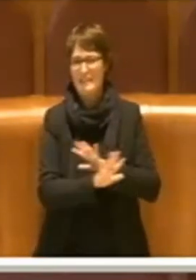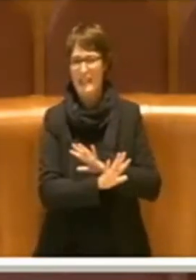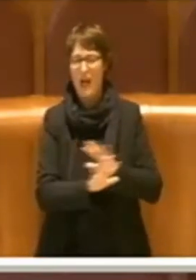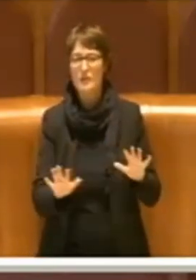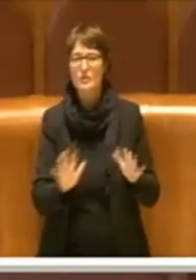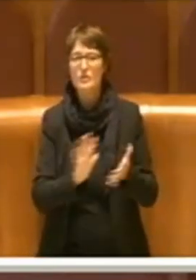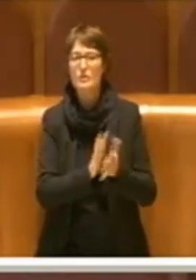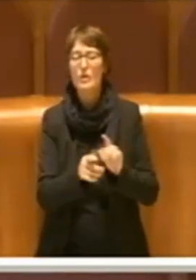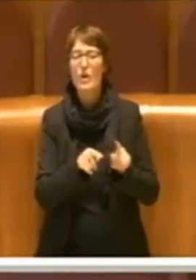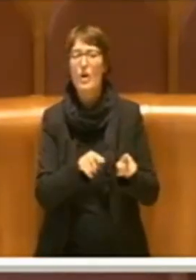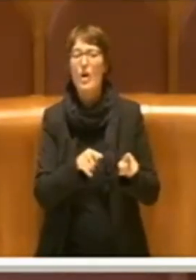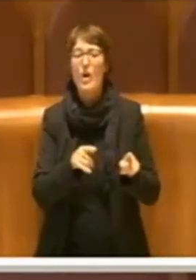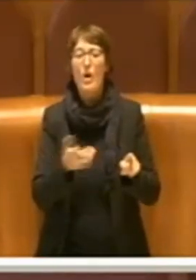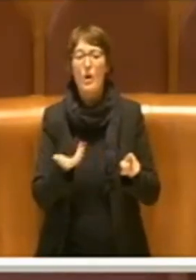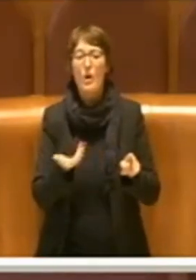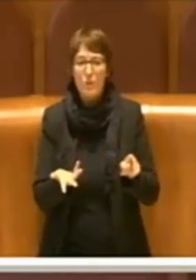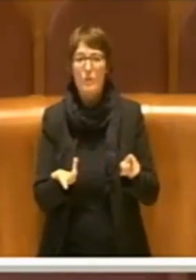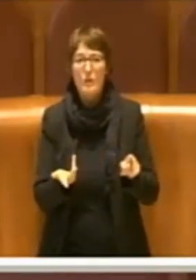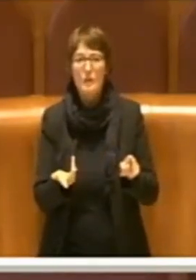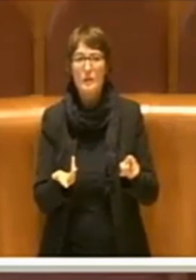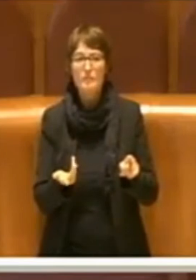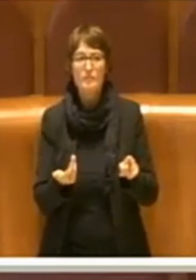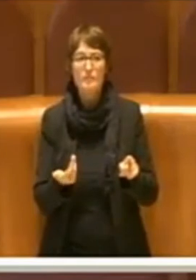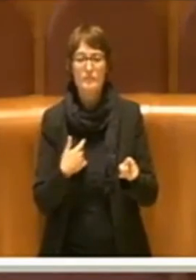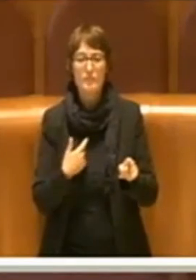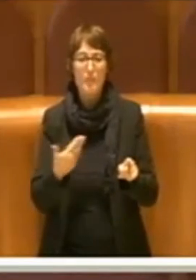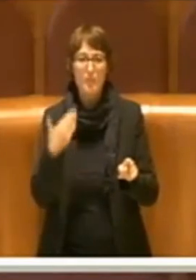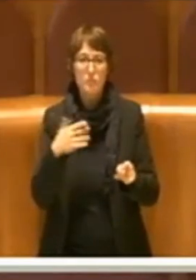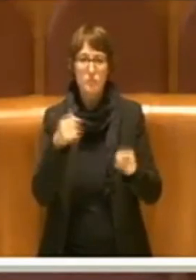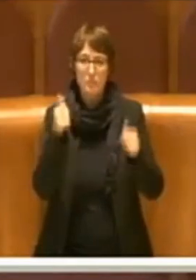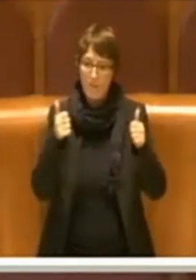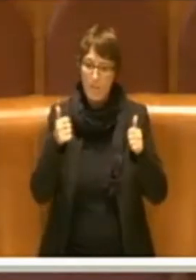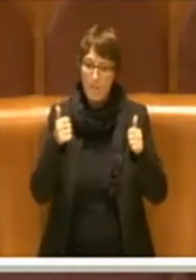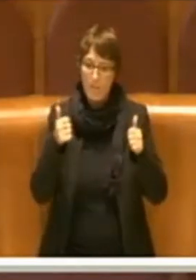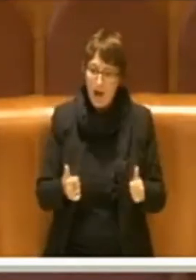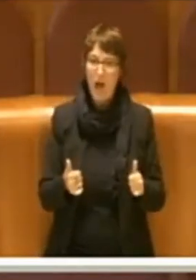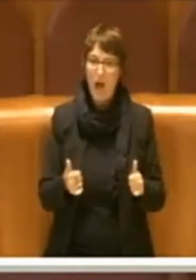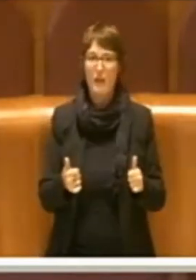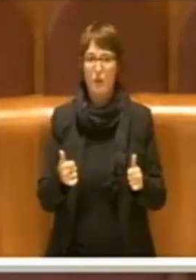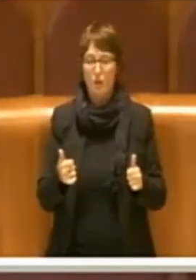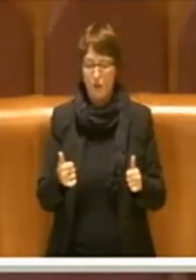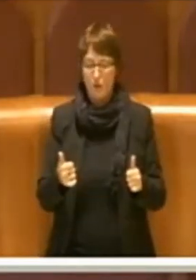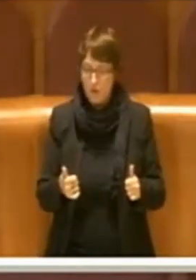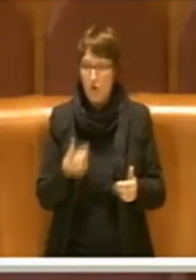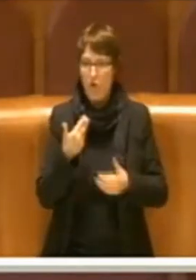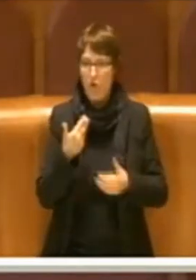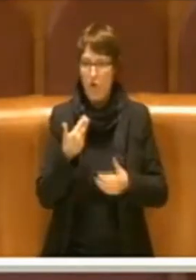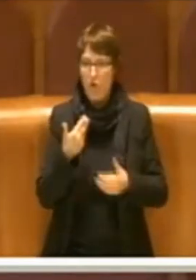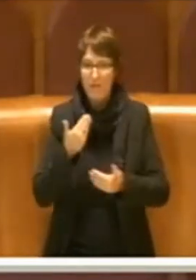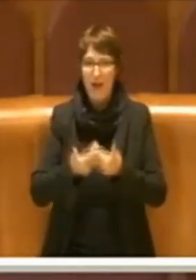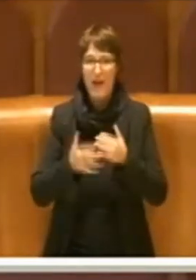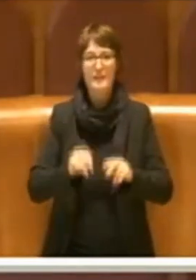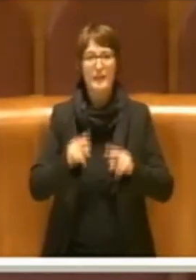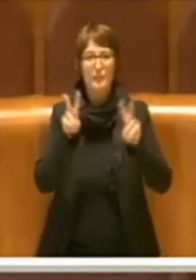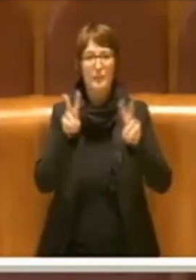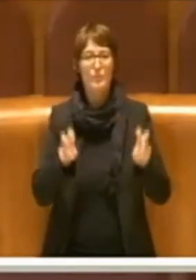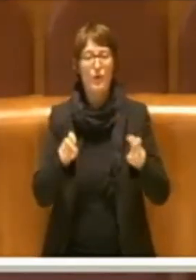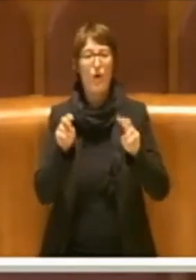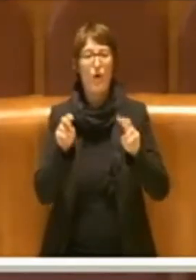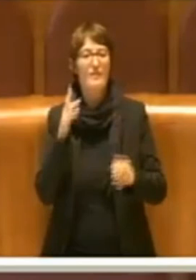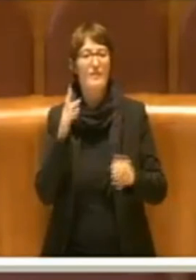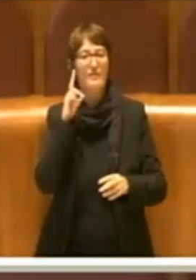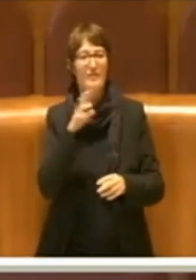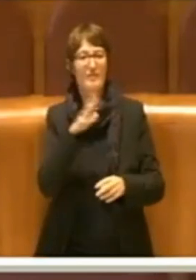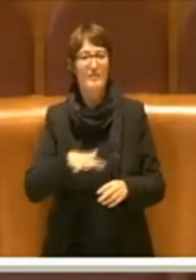poter portare avanti un bando sul verde orizzontale è stata un'operazione molto complessa, è stato sbloccato proprio di recente, c'è stata